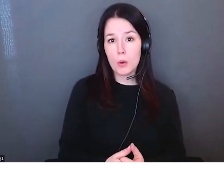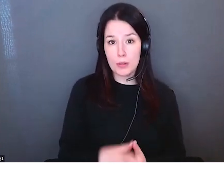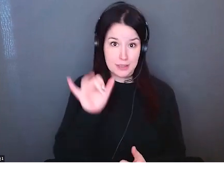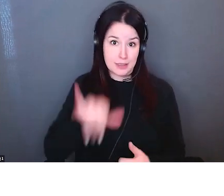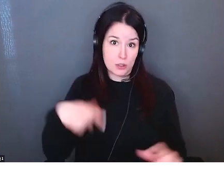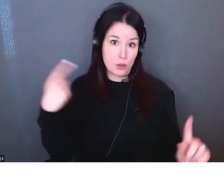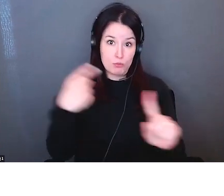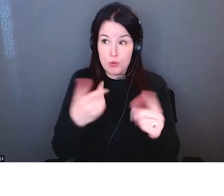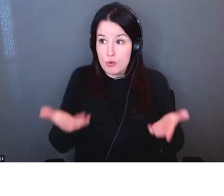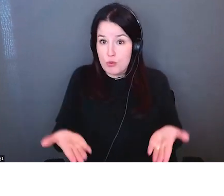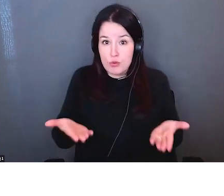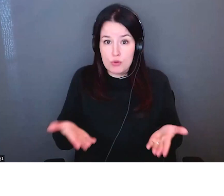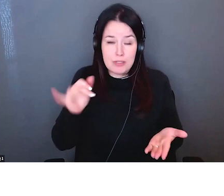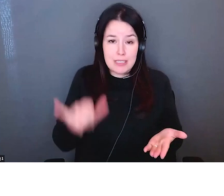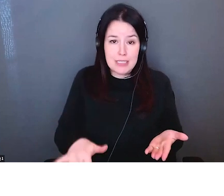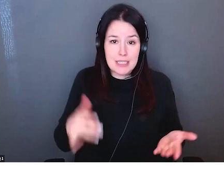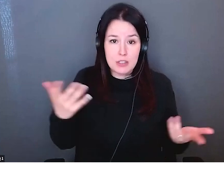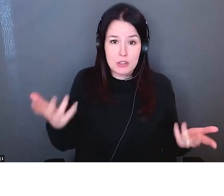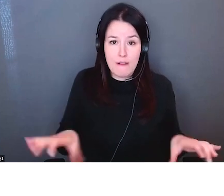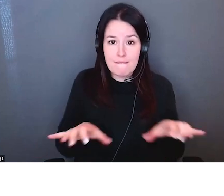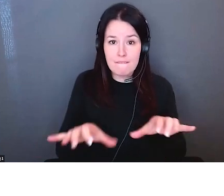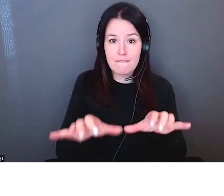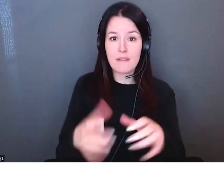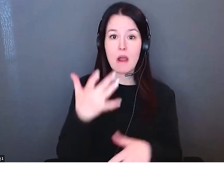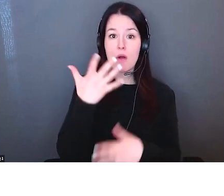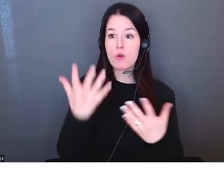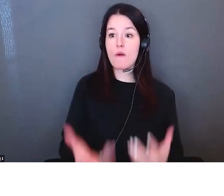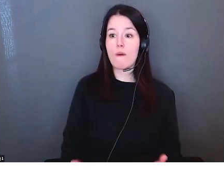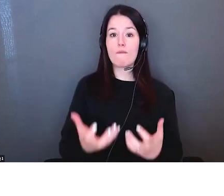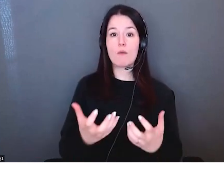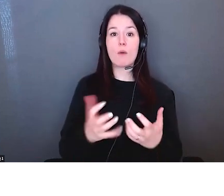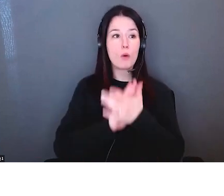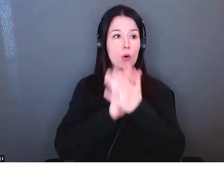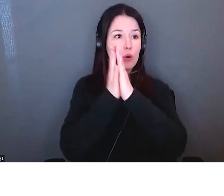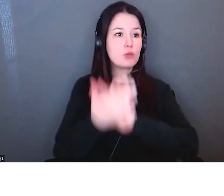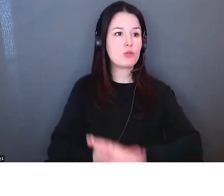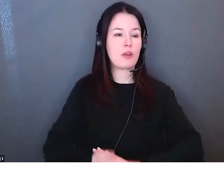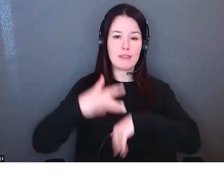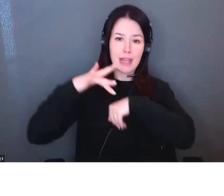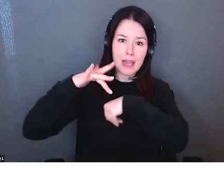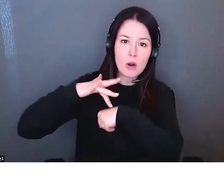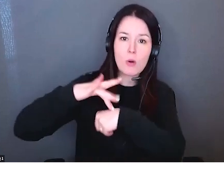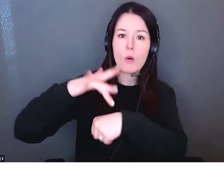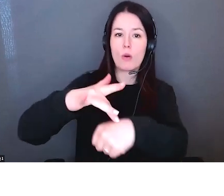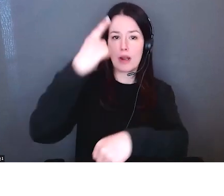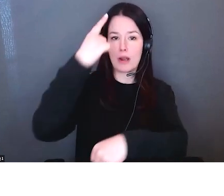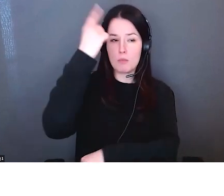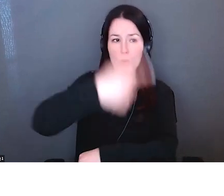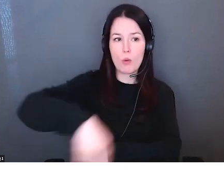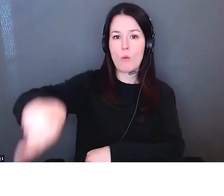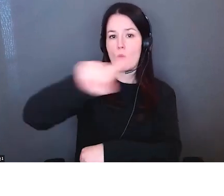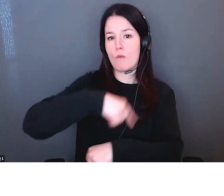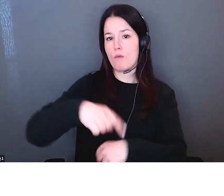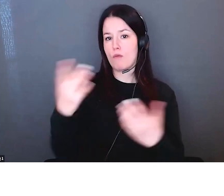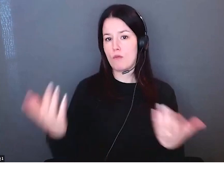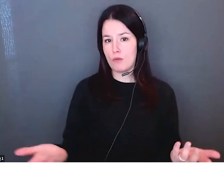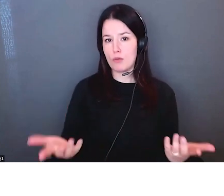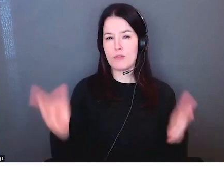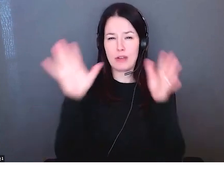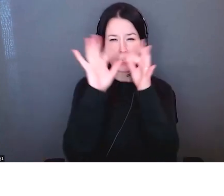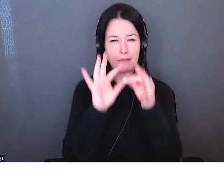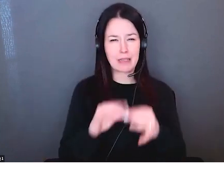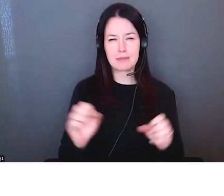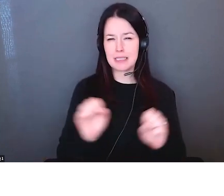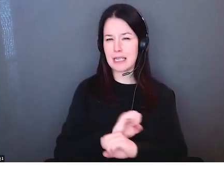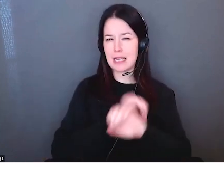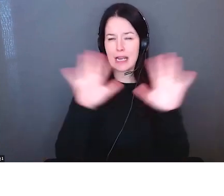donc bienvenue encore une fois c'est un plaisir de vous voir Ed aussi je veux honorer certaines choses formidables qui se